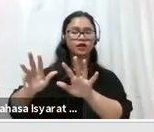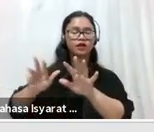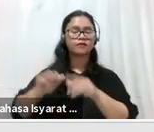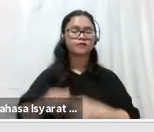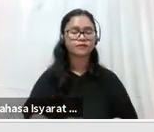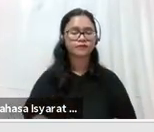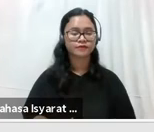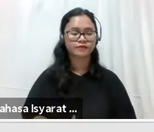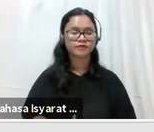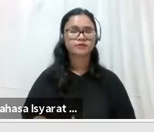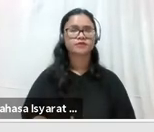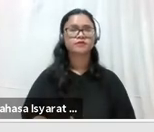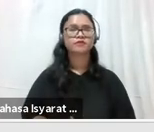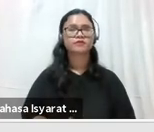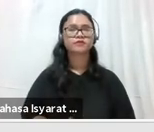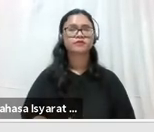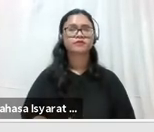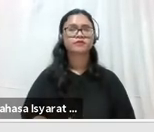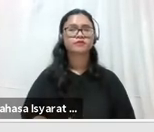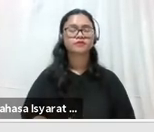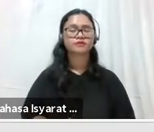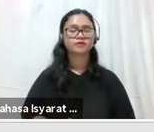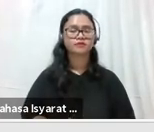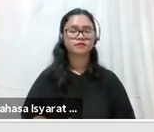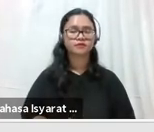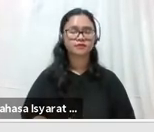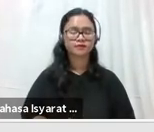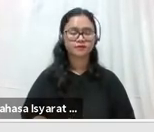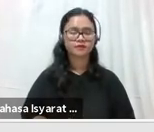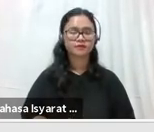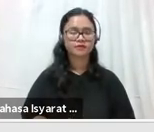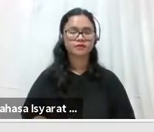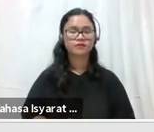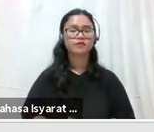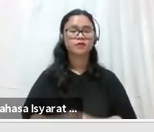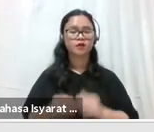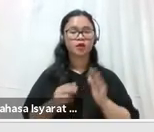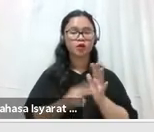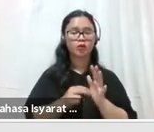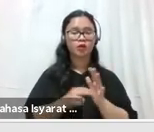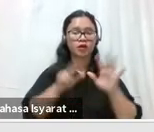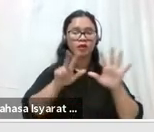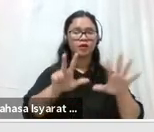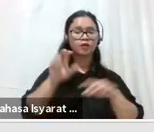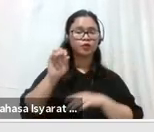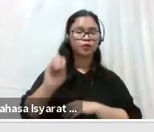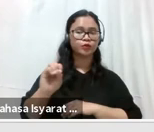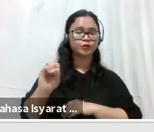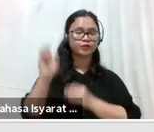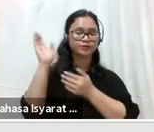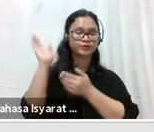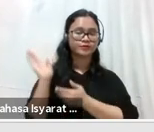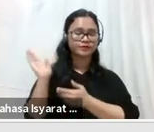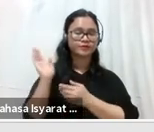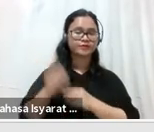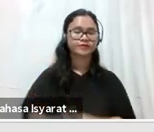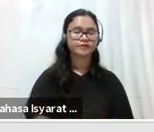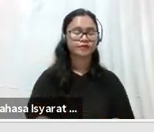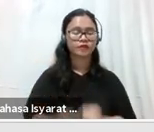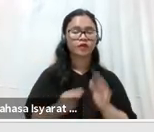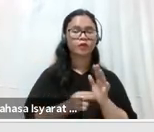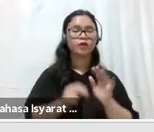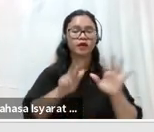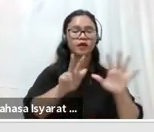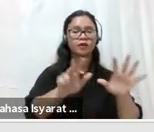Nur Sarif Ramadhan dalam kurung Yayasan Perdik. 80, Prianto dalam kurung Individu.